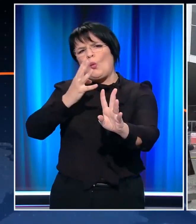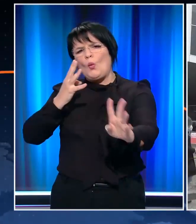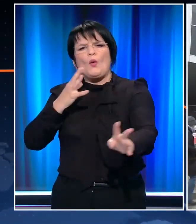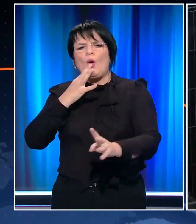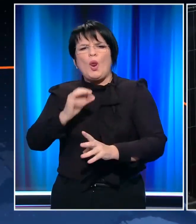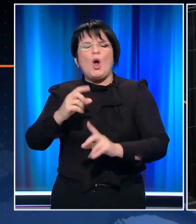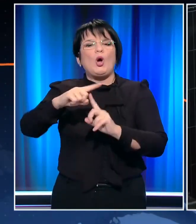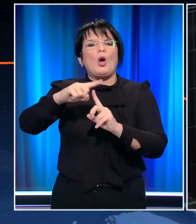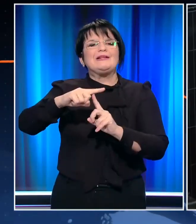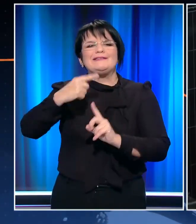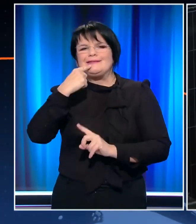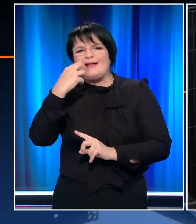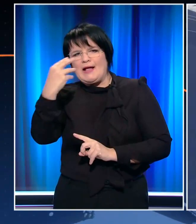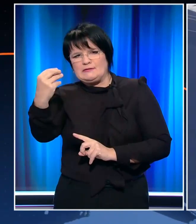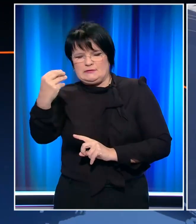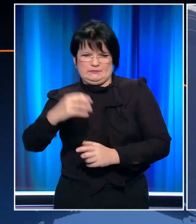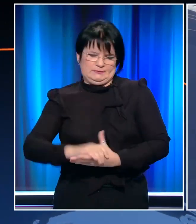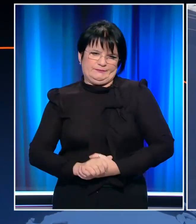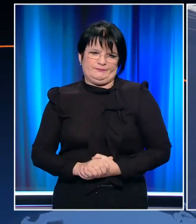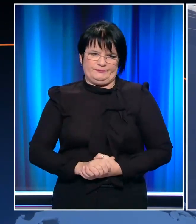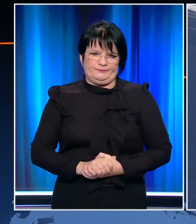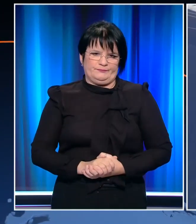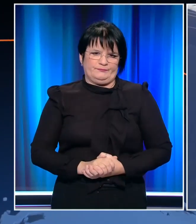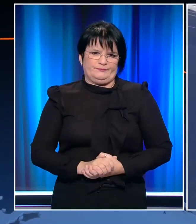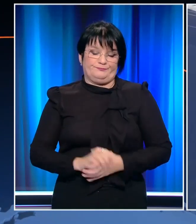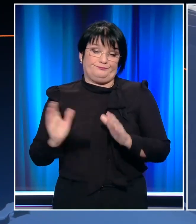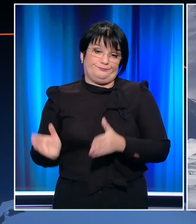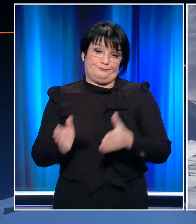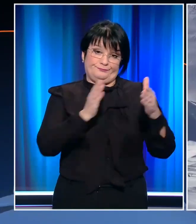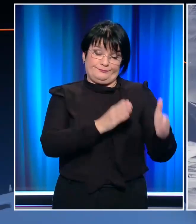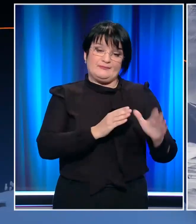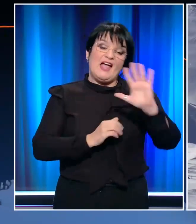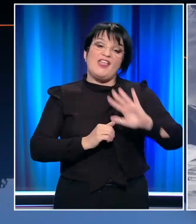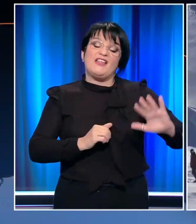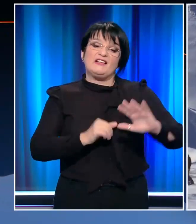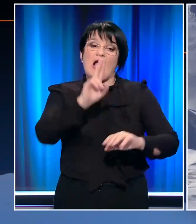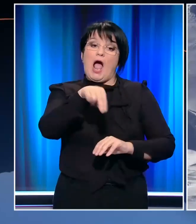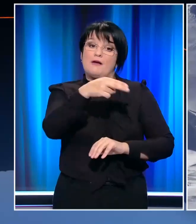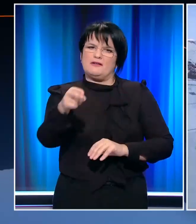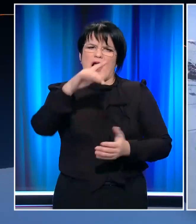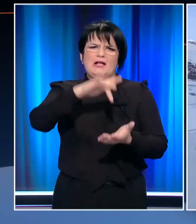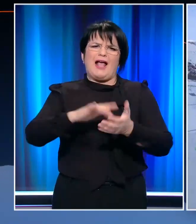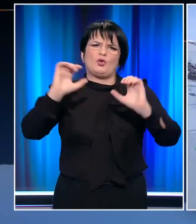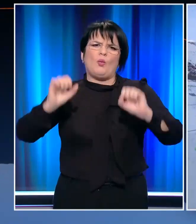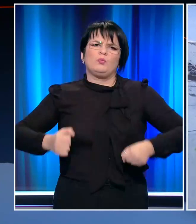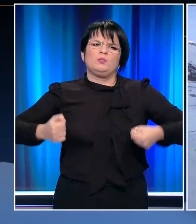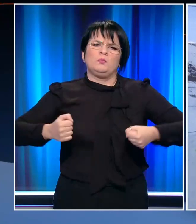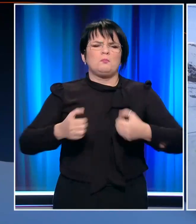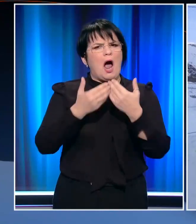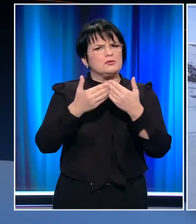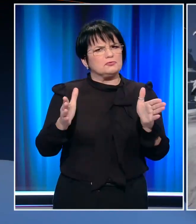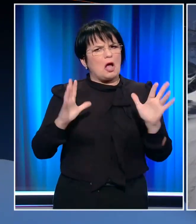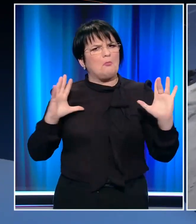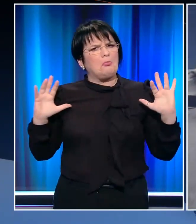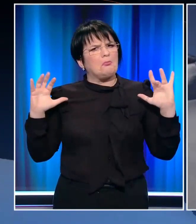για να κάνουν τεστ για τον κορονοϊό. Λίγο πιο δυτικά στην Ελβετία τα χιονοδρομικά κέντρα παραμένουν ανοιχτά